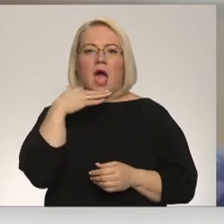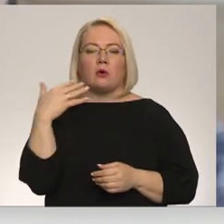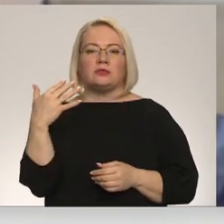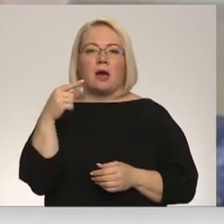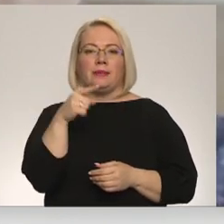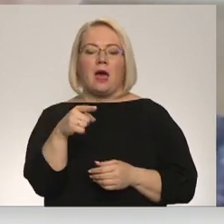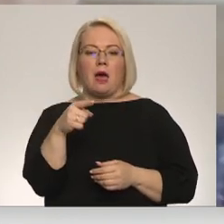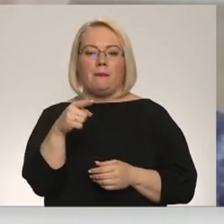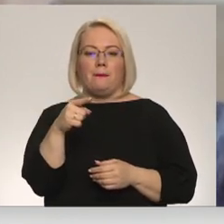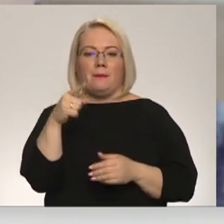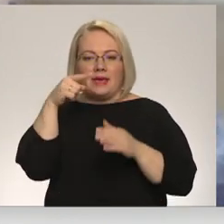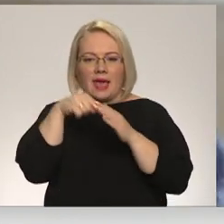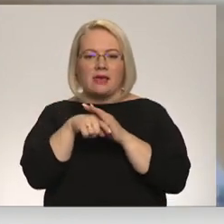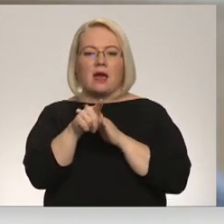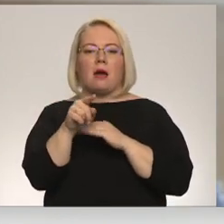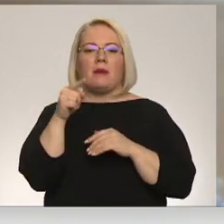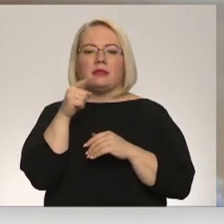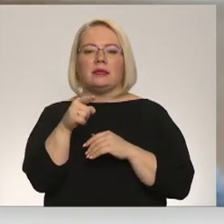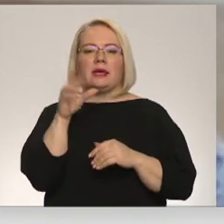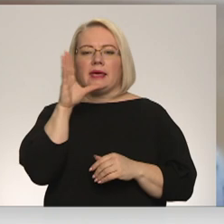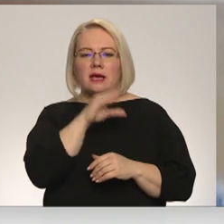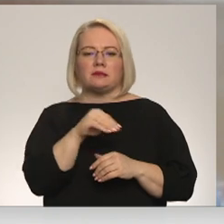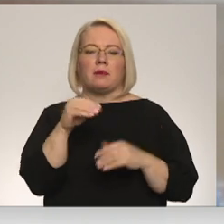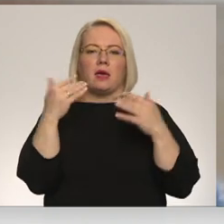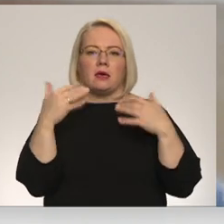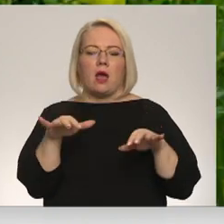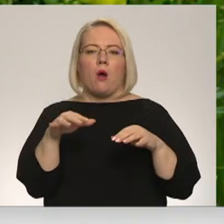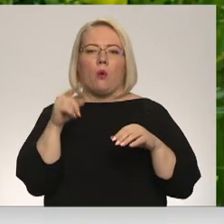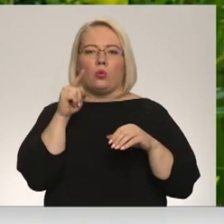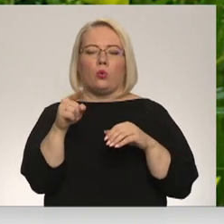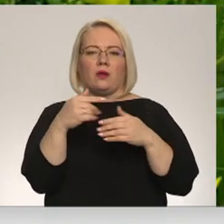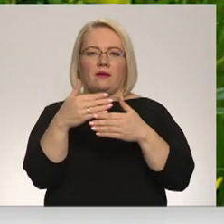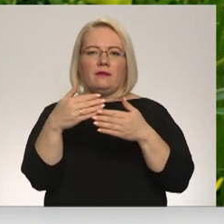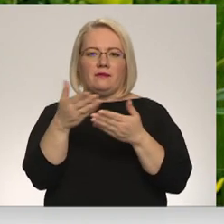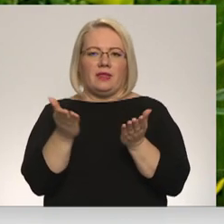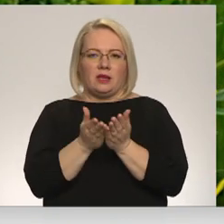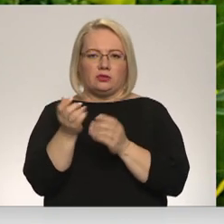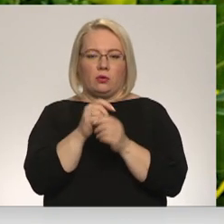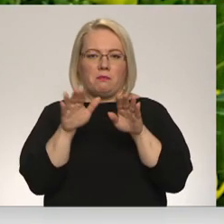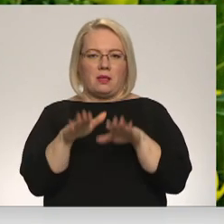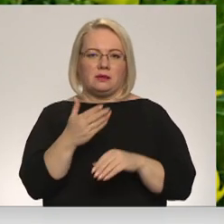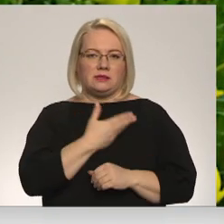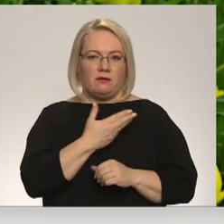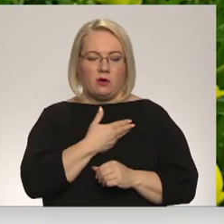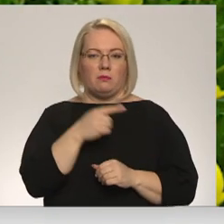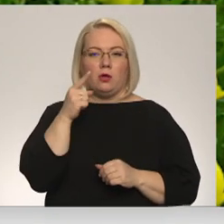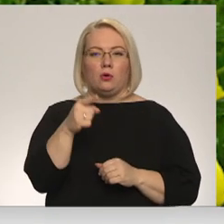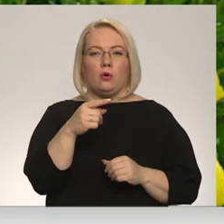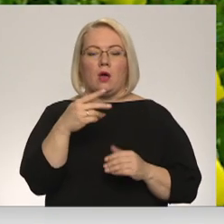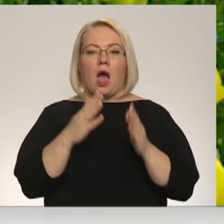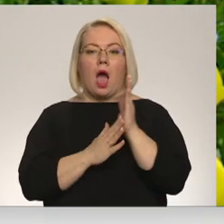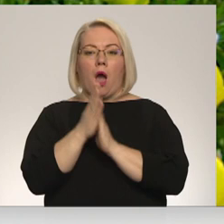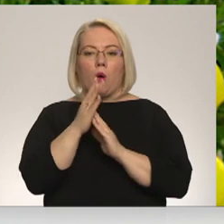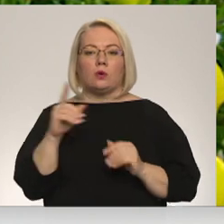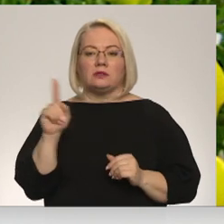ejām, tad viņai ir iespēja jau tur liksdot. Bet 2022. gada augs ir